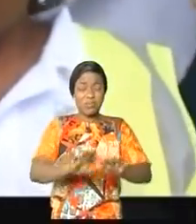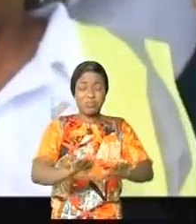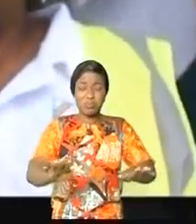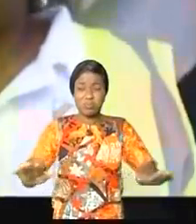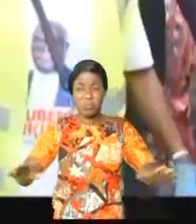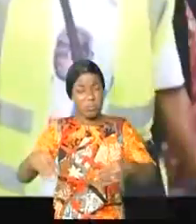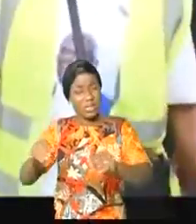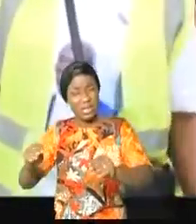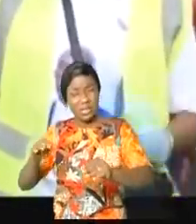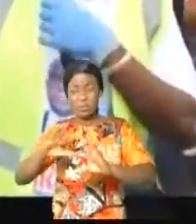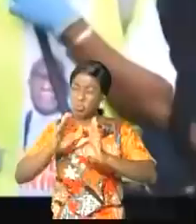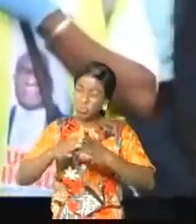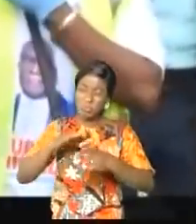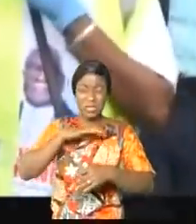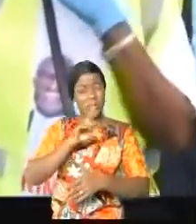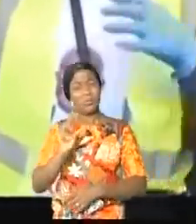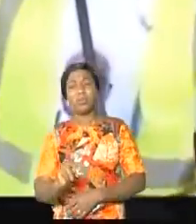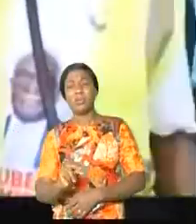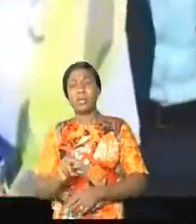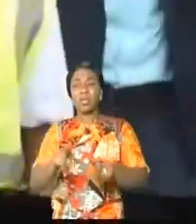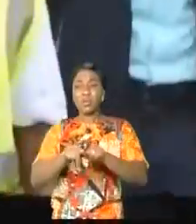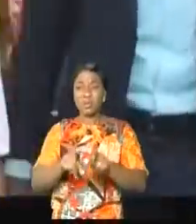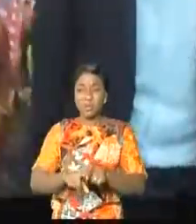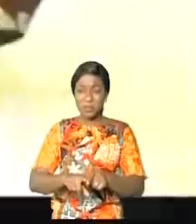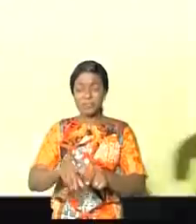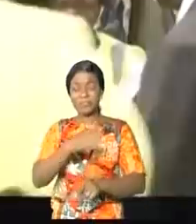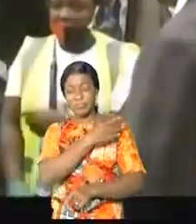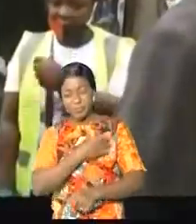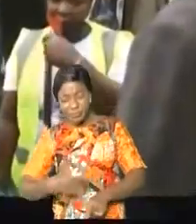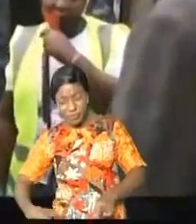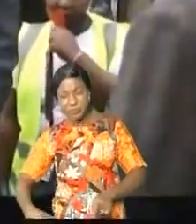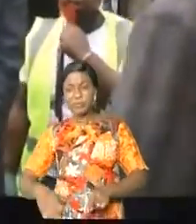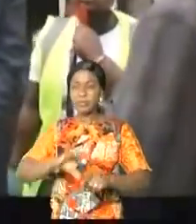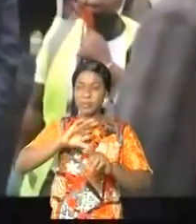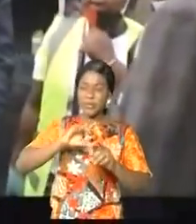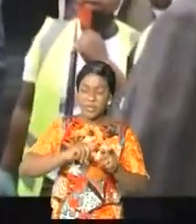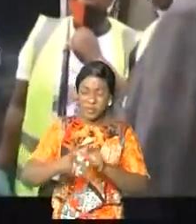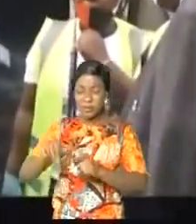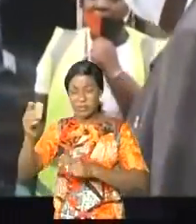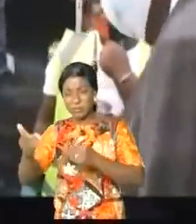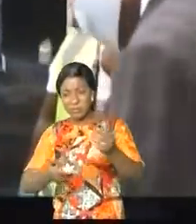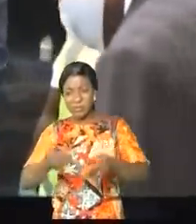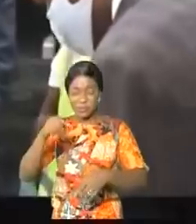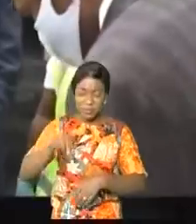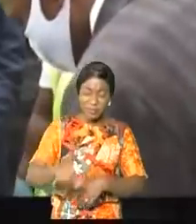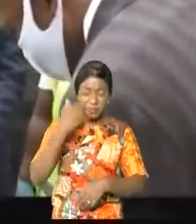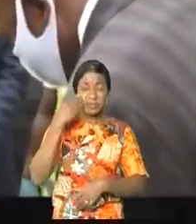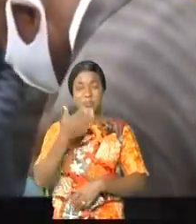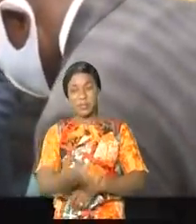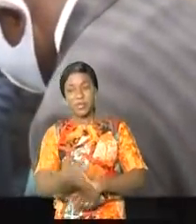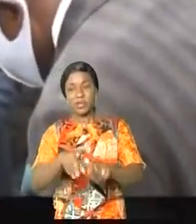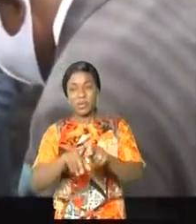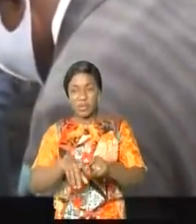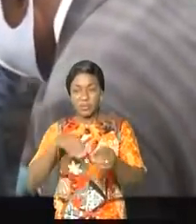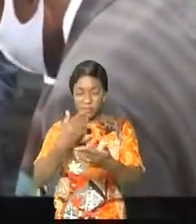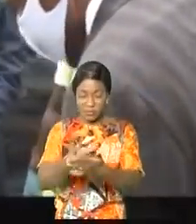'importe quoi. Le maire de la ville de Goma, Timothée Mouissa, et le bourgmestre intérimaire de la commune de Goma ont vite fait